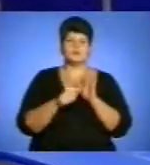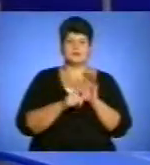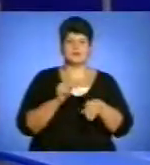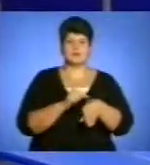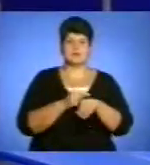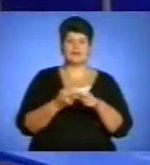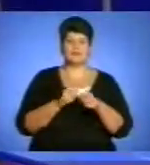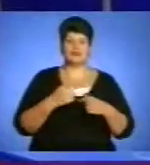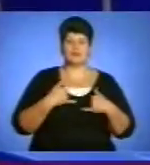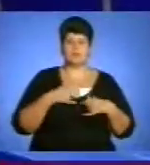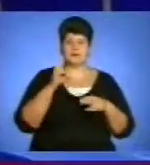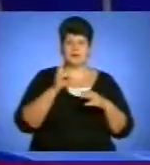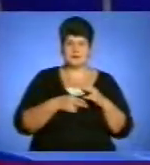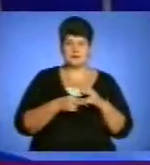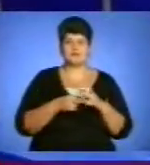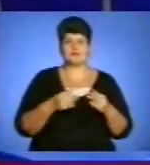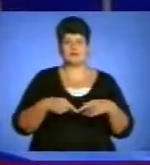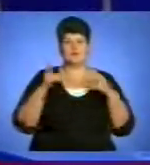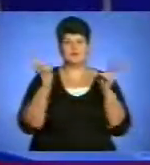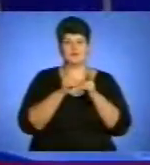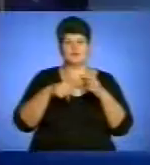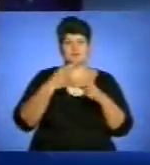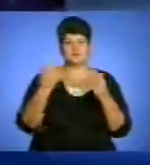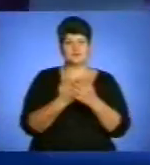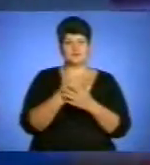цьому у мене все. До зустрічі у наступних випусках «Вістей».